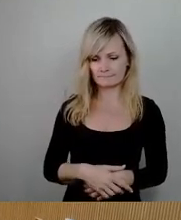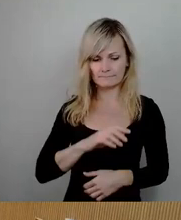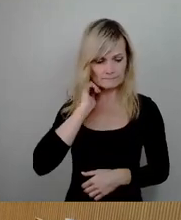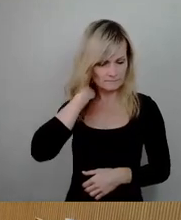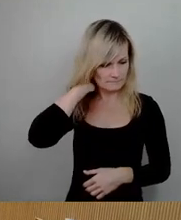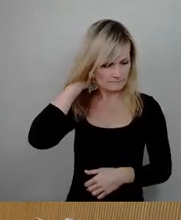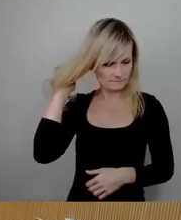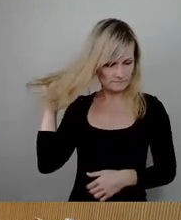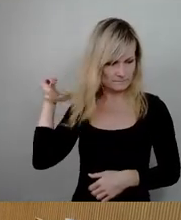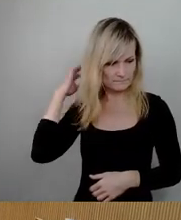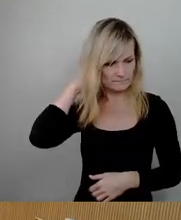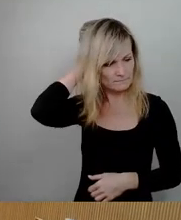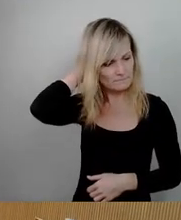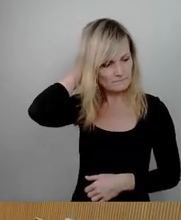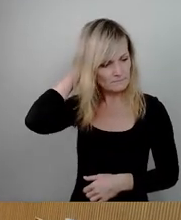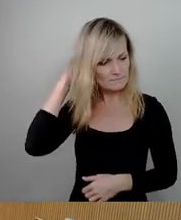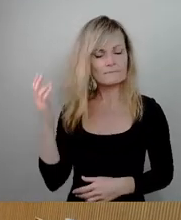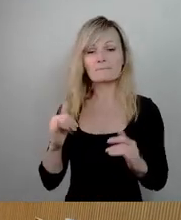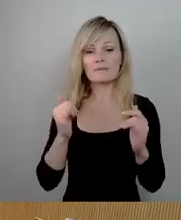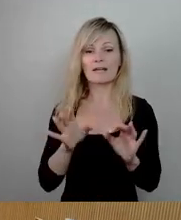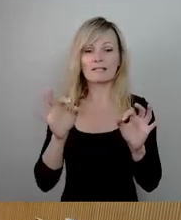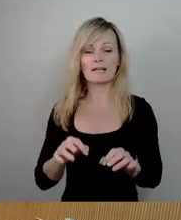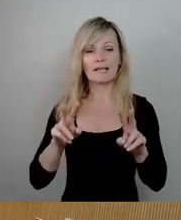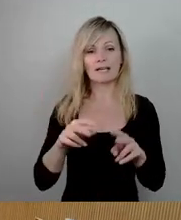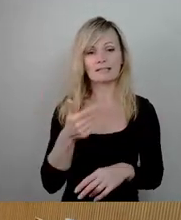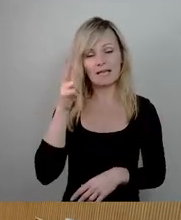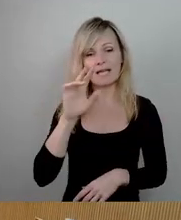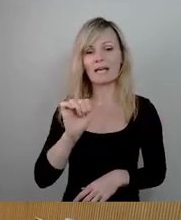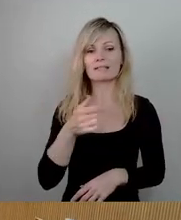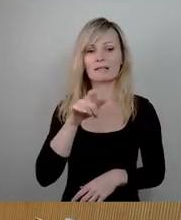Ja, sehr geehrter Herr erster Bürgermeister, werte Kollegen.